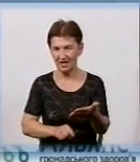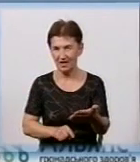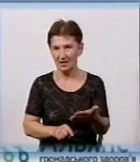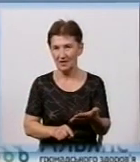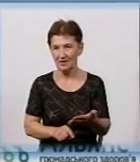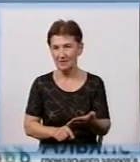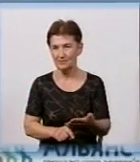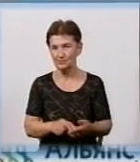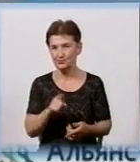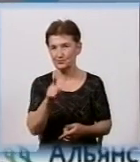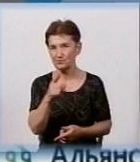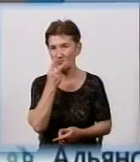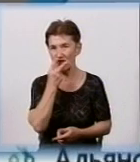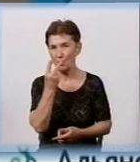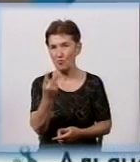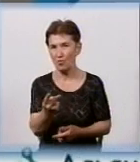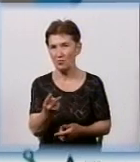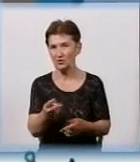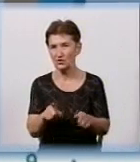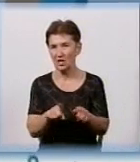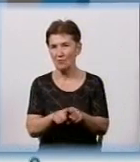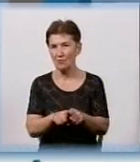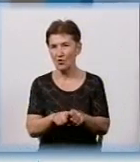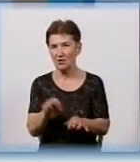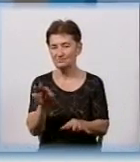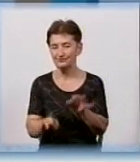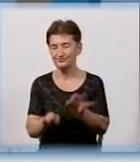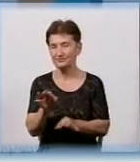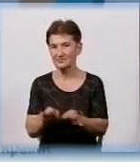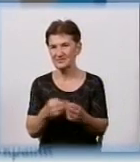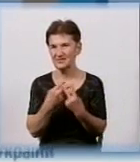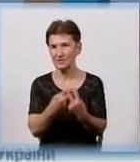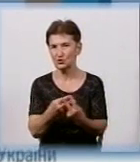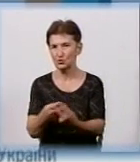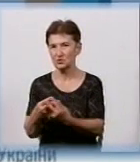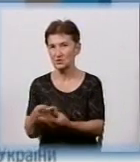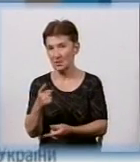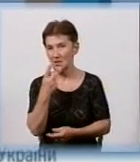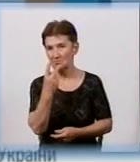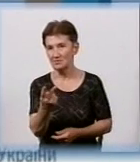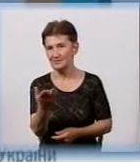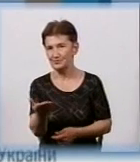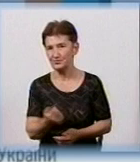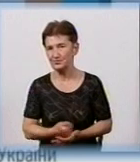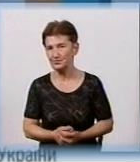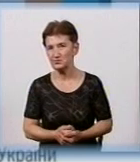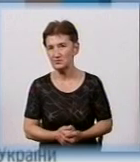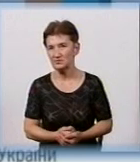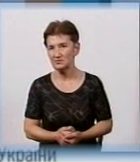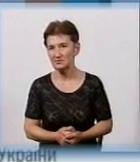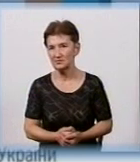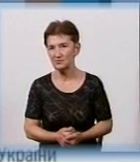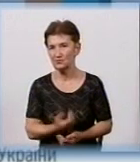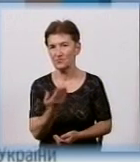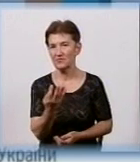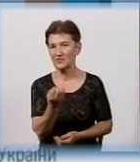Можна побачити тенденцію по засудженим за зберігання наркотиків. Ось цифри з 2014